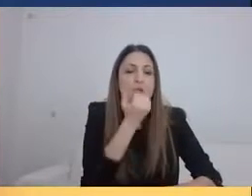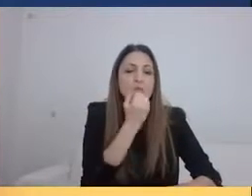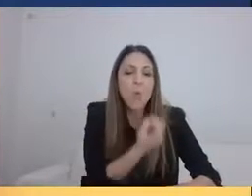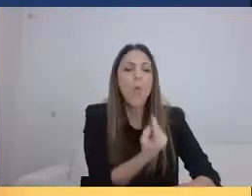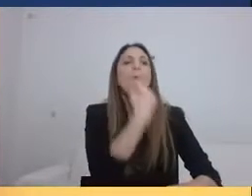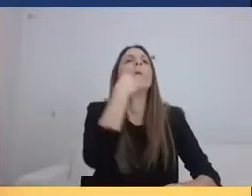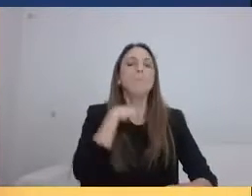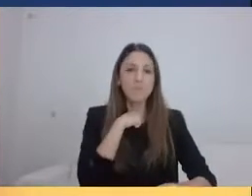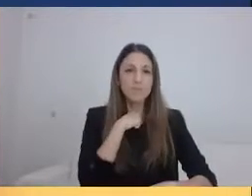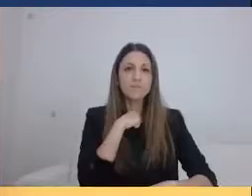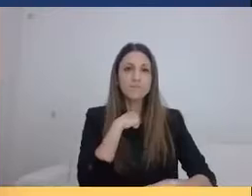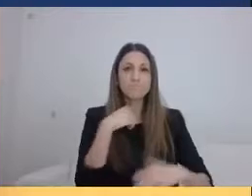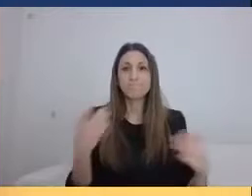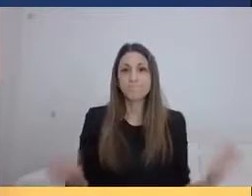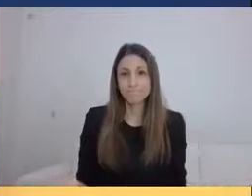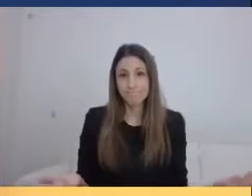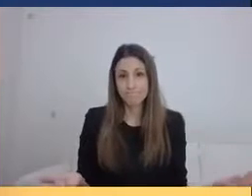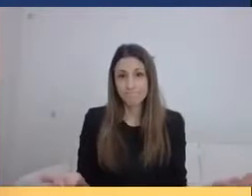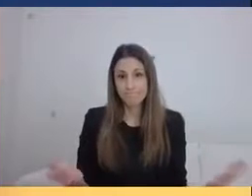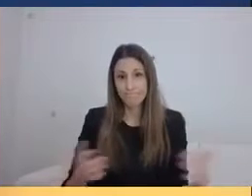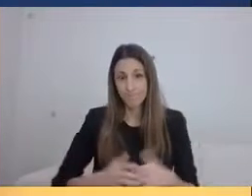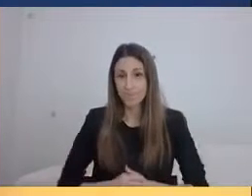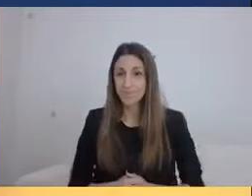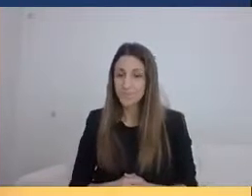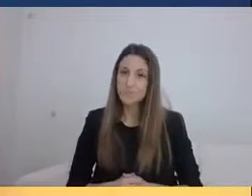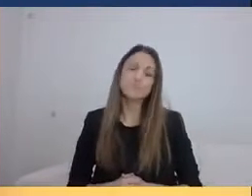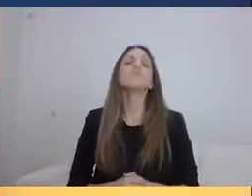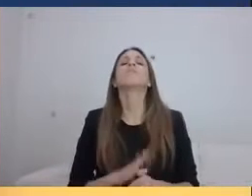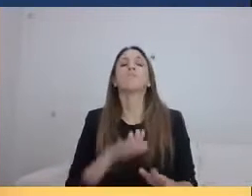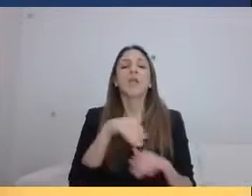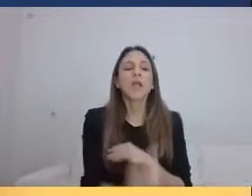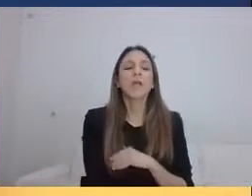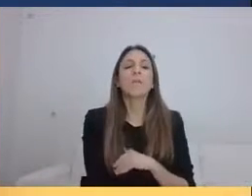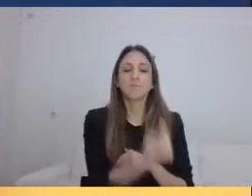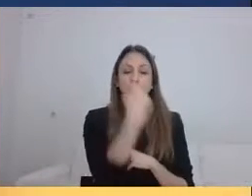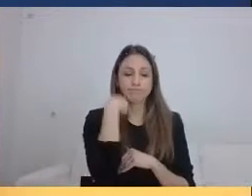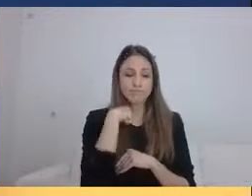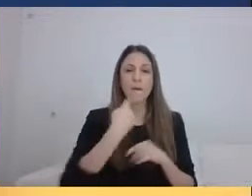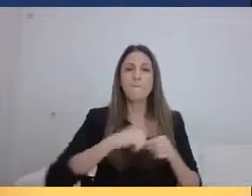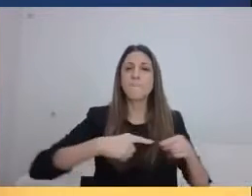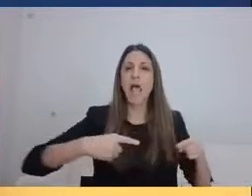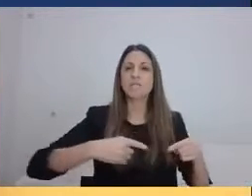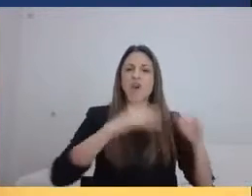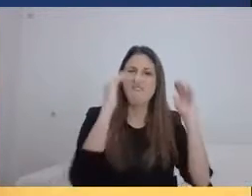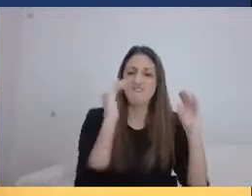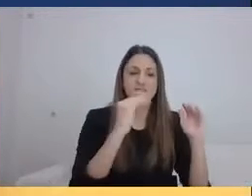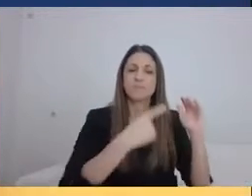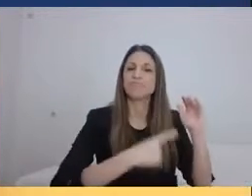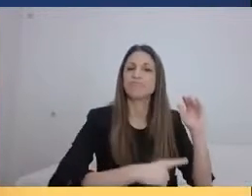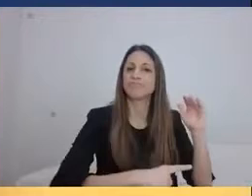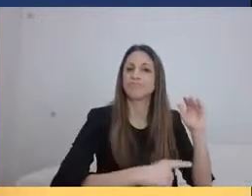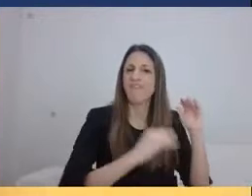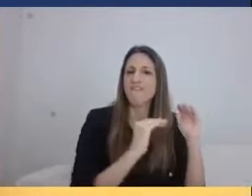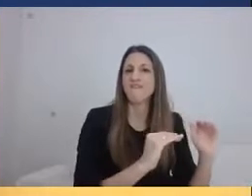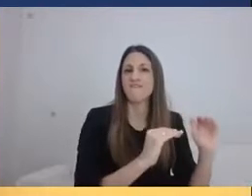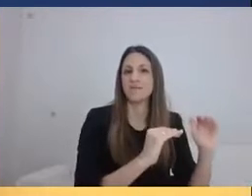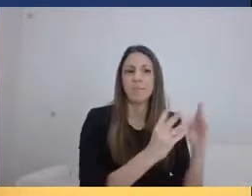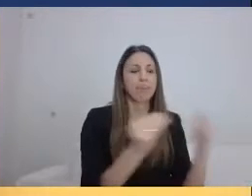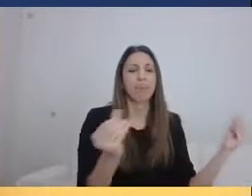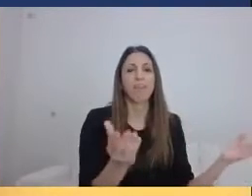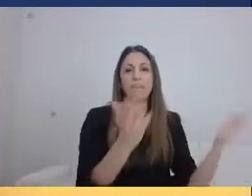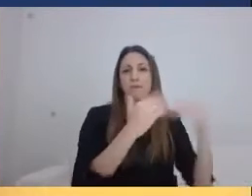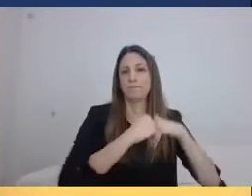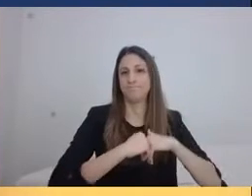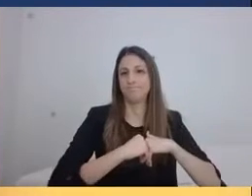Και συνεχίζει να ζει αυτό το πλαστικό καλαμάκι ακόμα και στο βυθό της θάλασσας. Υπάρχει μια μεγάλη